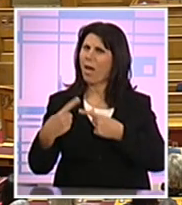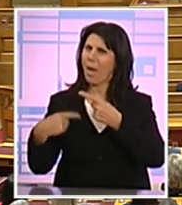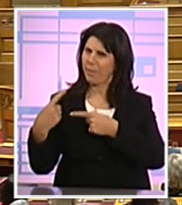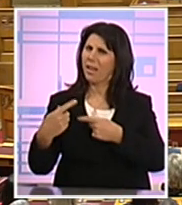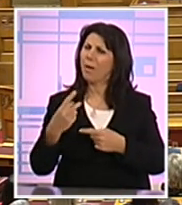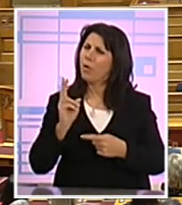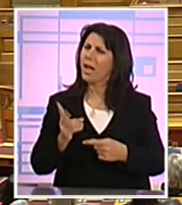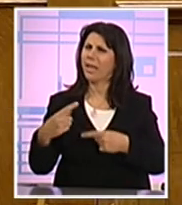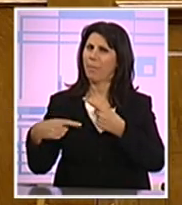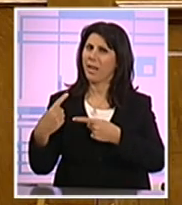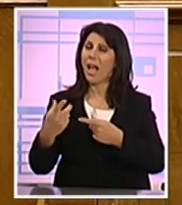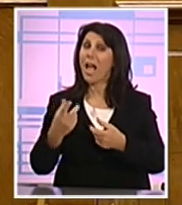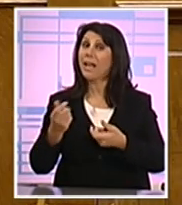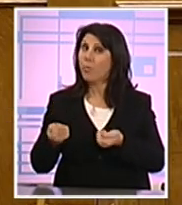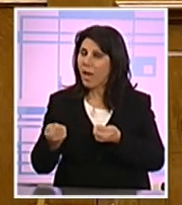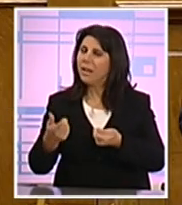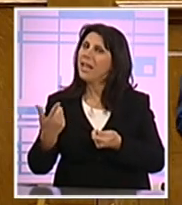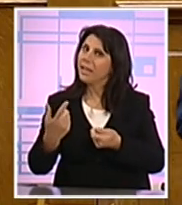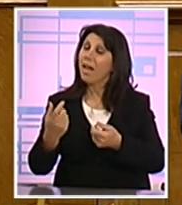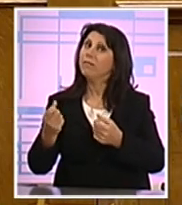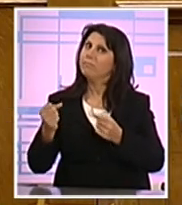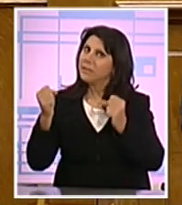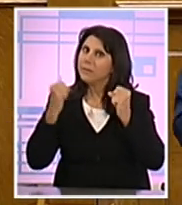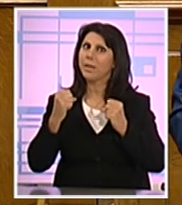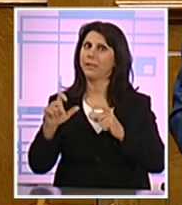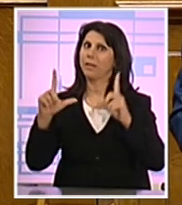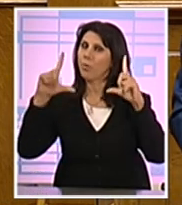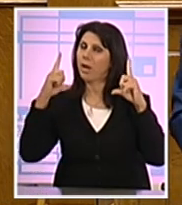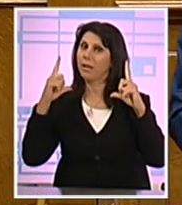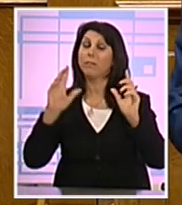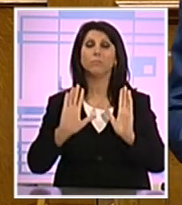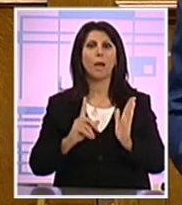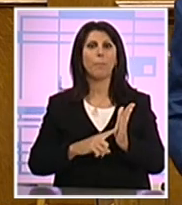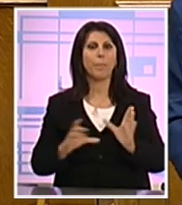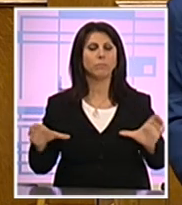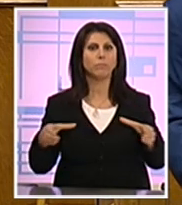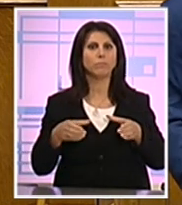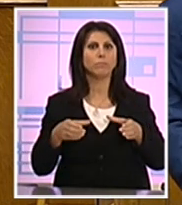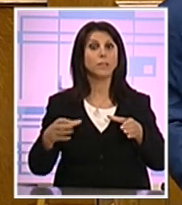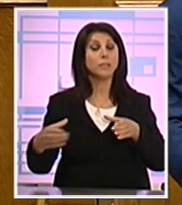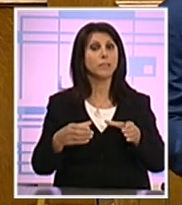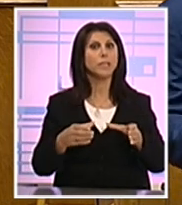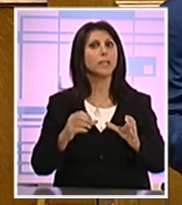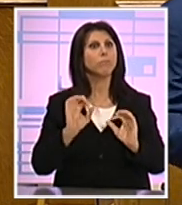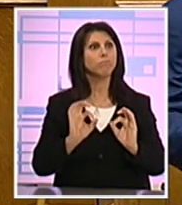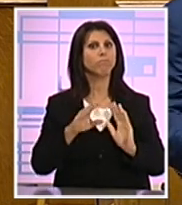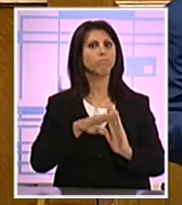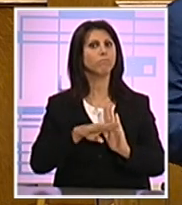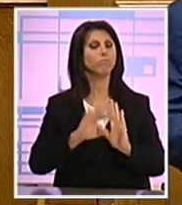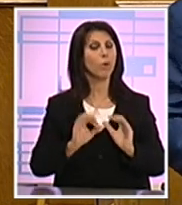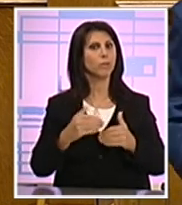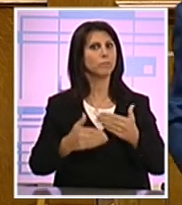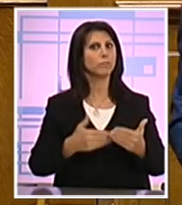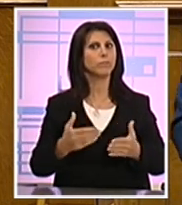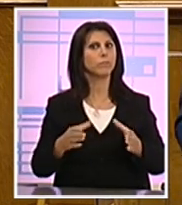την κοινοβουλευτική δημοκρατία. Πρέπει να πάμε συγκροτημένα και ασχέτος των εξελίξεων πρέπει αύριο να συνεχίσει να κυβερνιέται